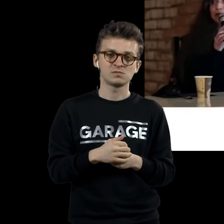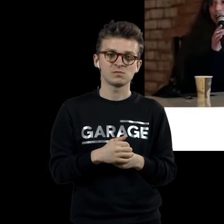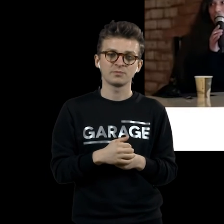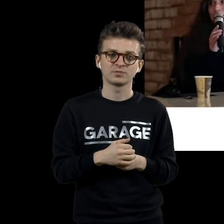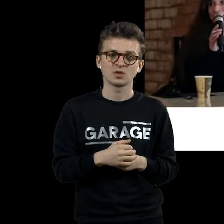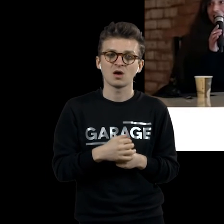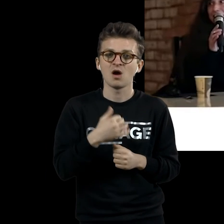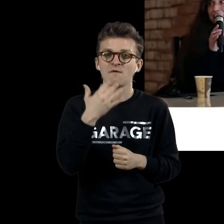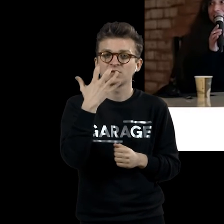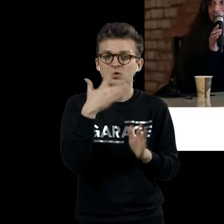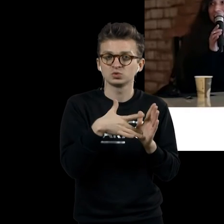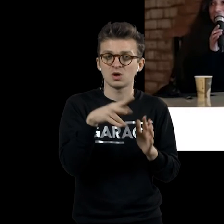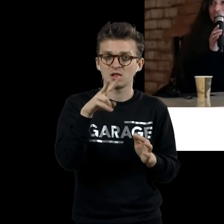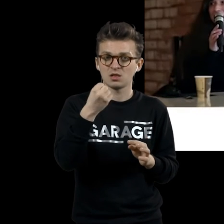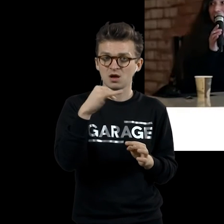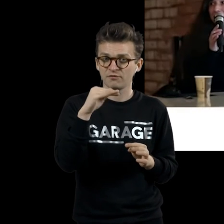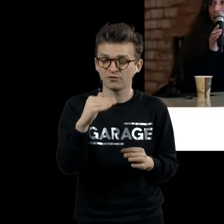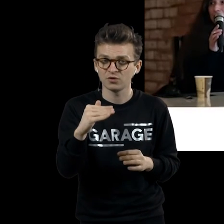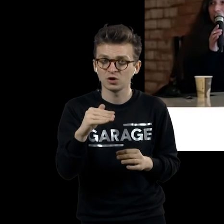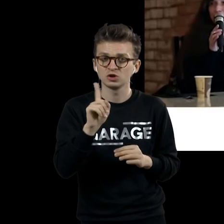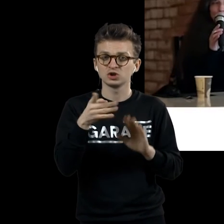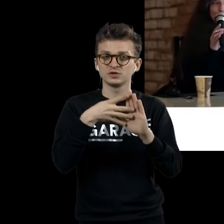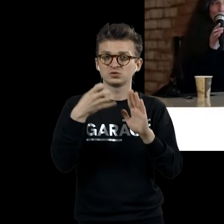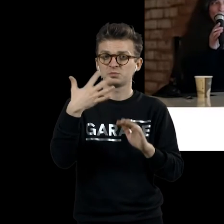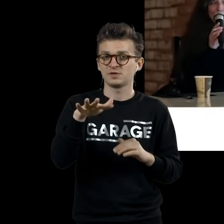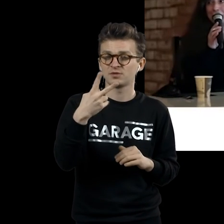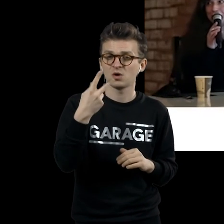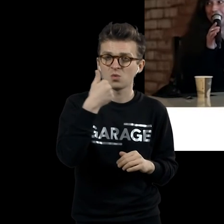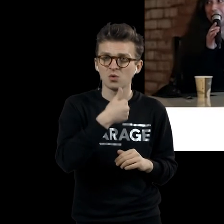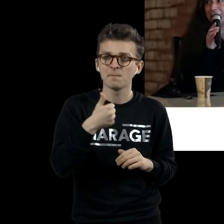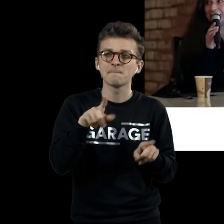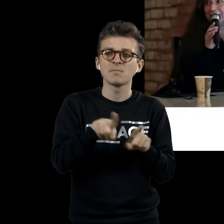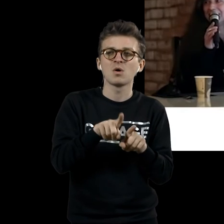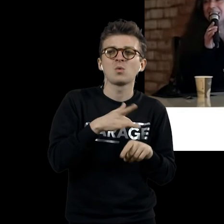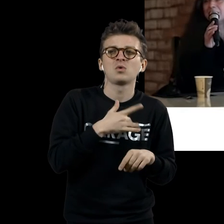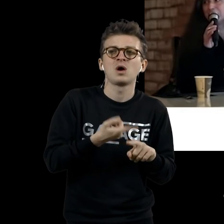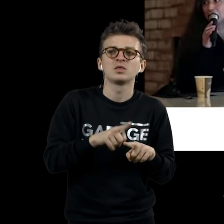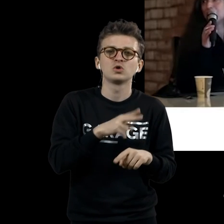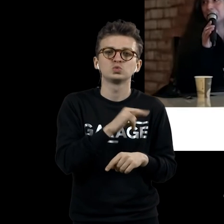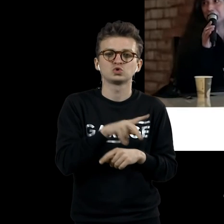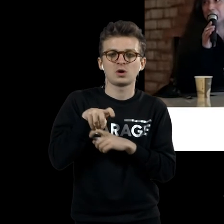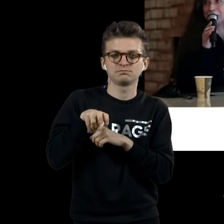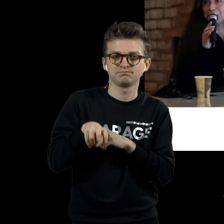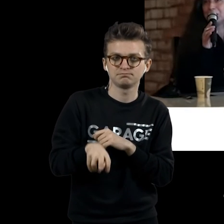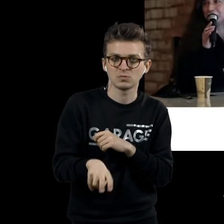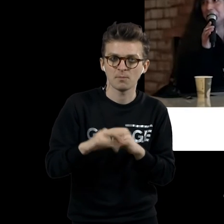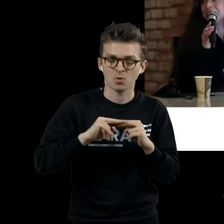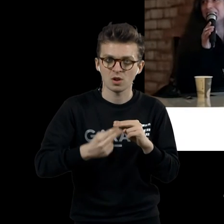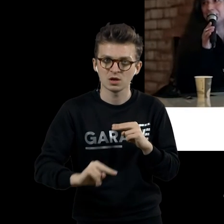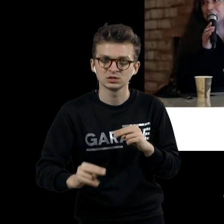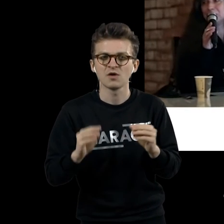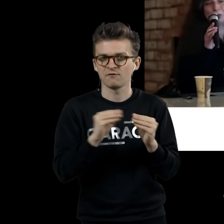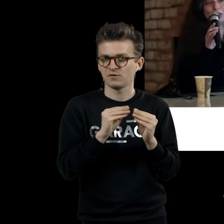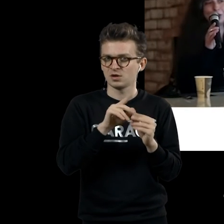Фотография из журнала Life. 1952 год, по-моему, Дюшан, спускающийся по лестнице. Повтор его, вот, по-прежнему